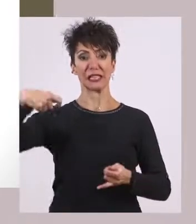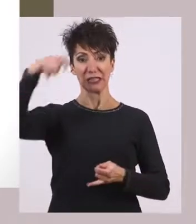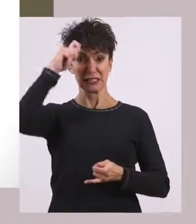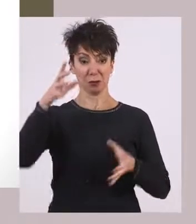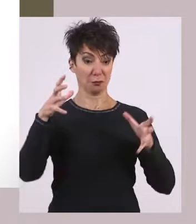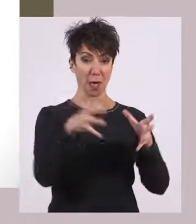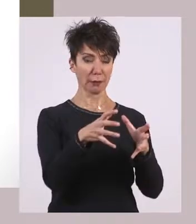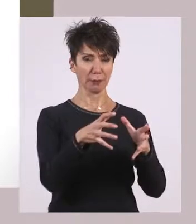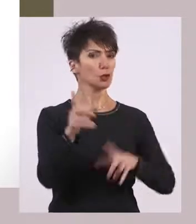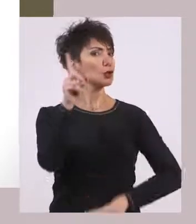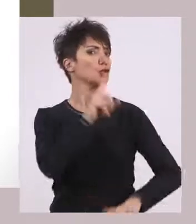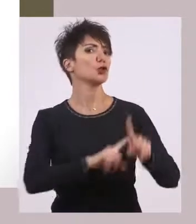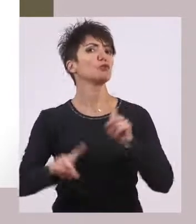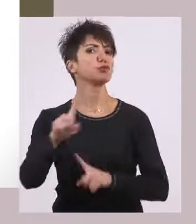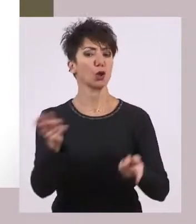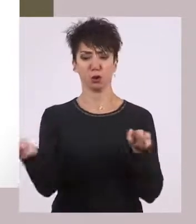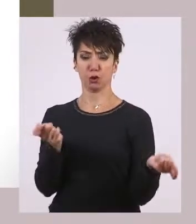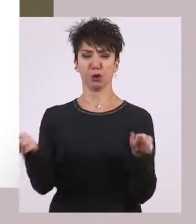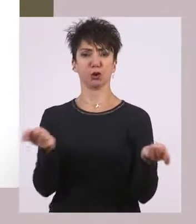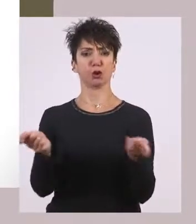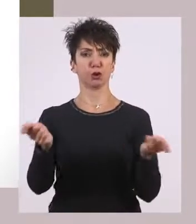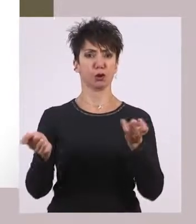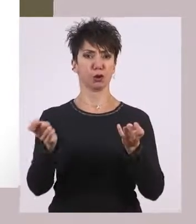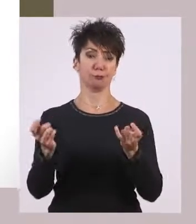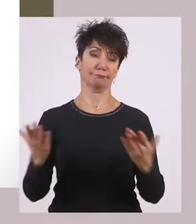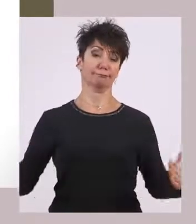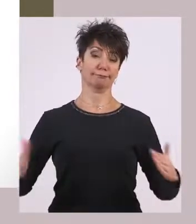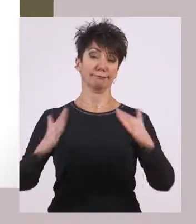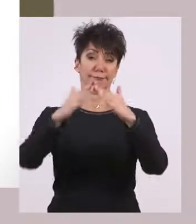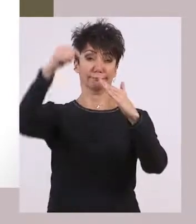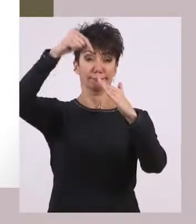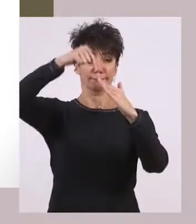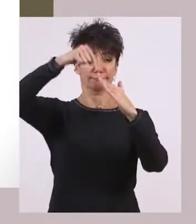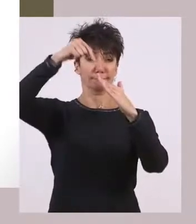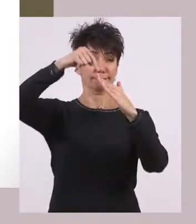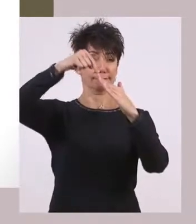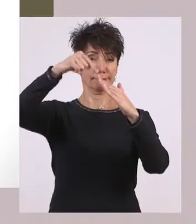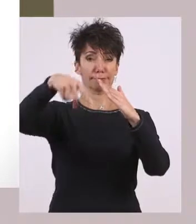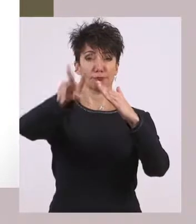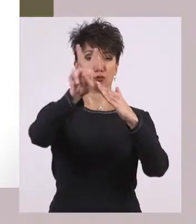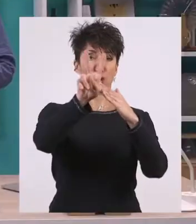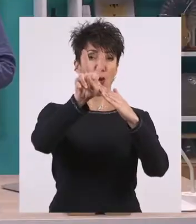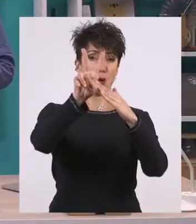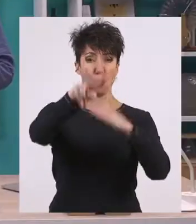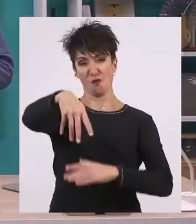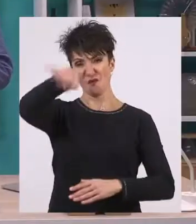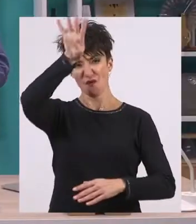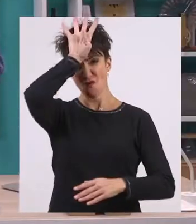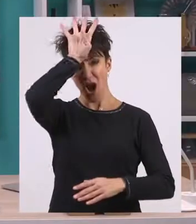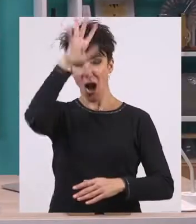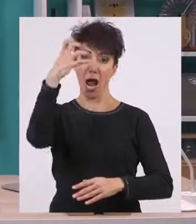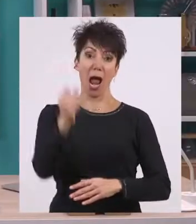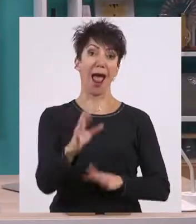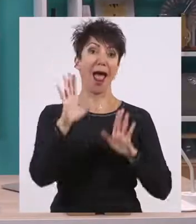Ποιος την ασκούσε. Στην κορυφή θα μπορούσαμε να αντιμετωπίσουμε τους δύο βασιλιάδες, οι οποίοι ναι